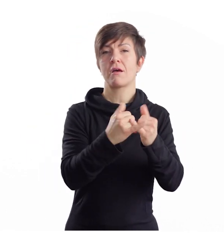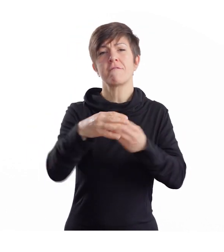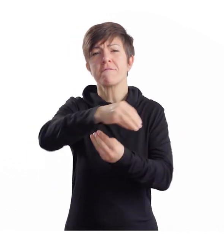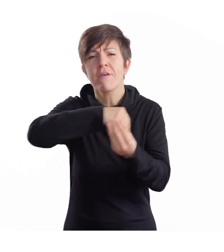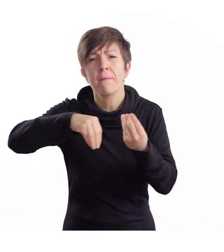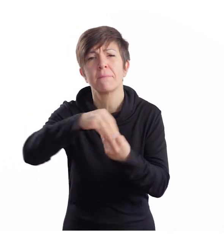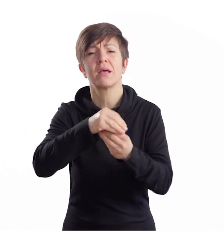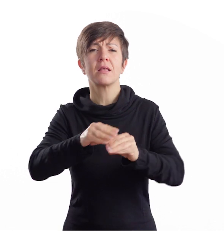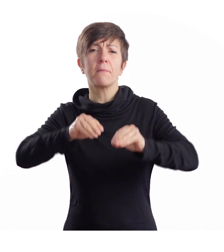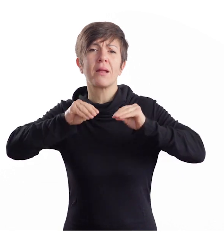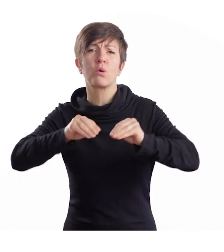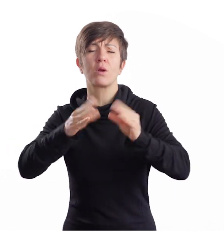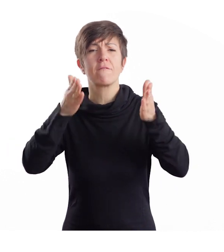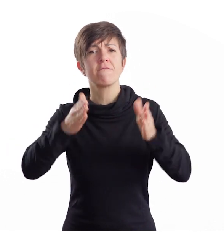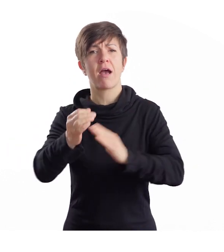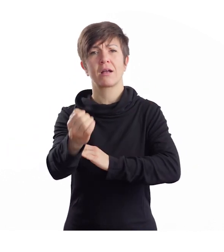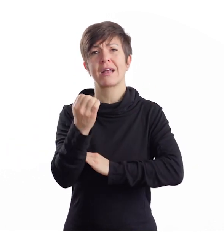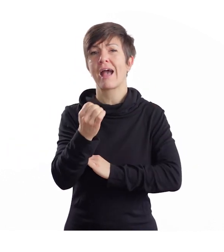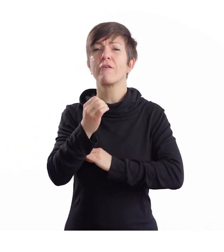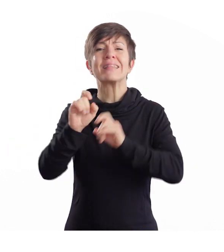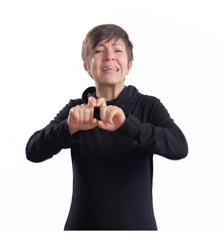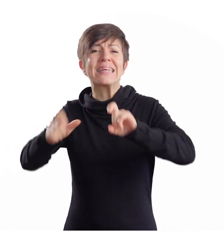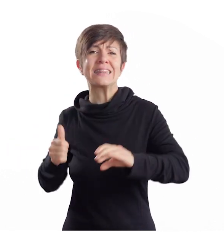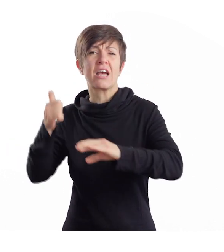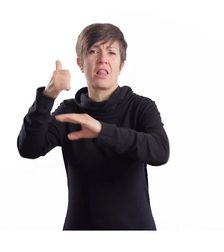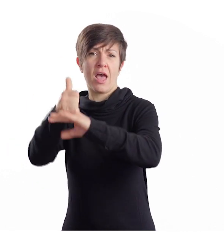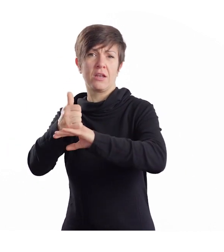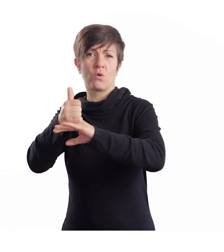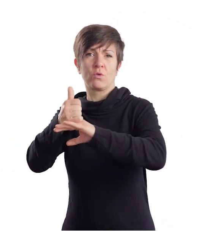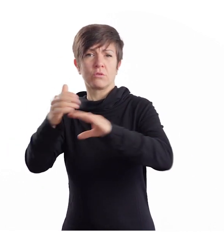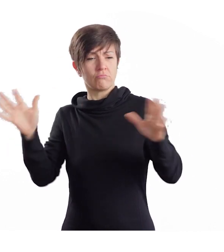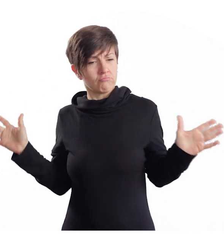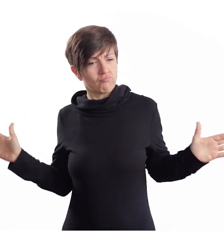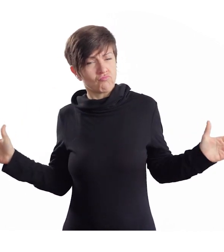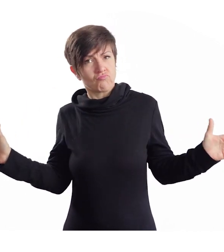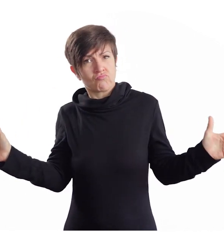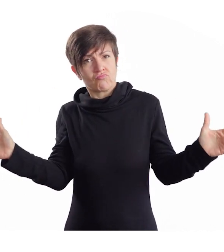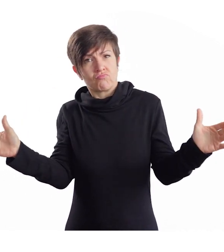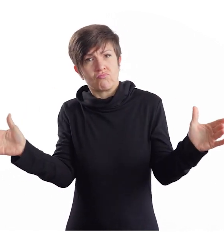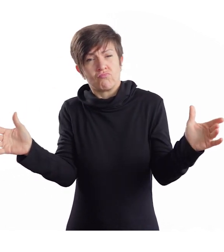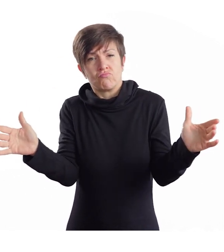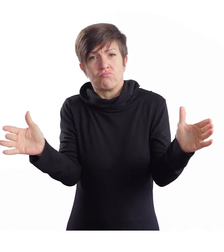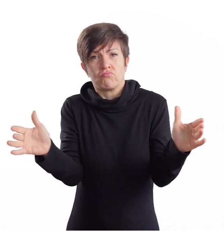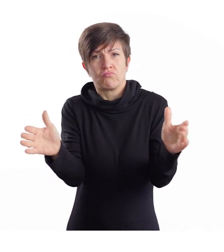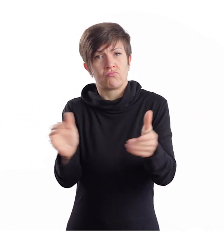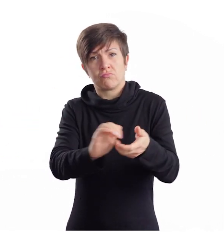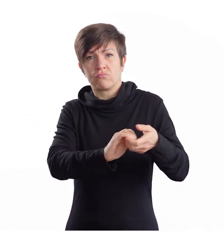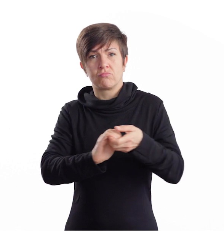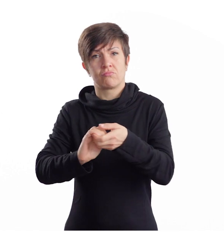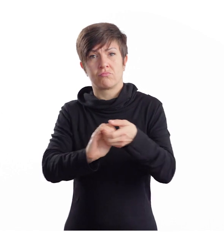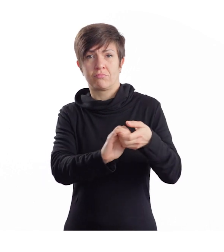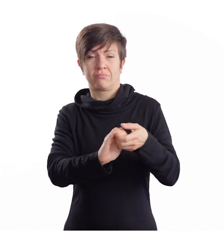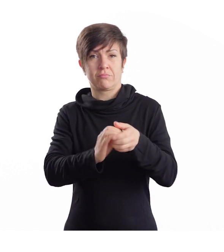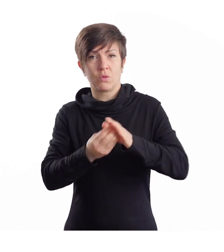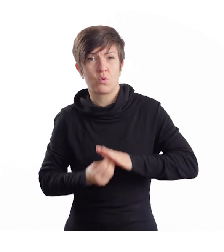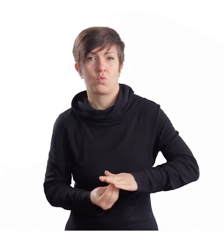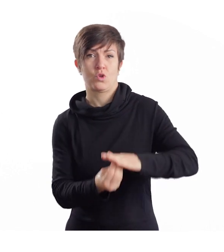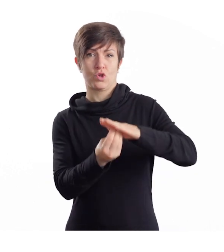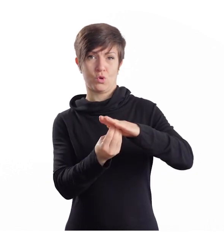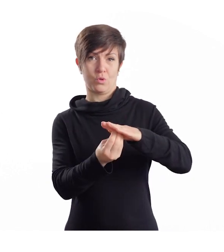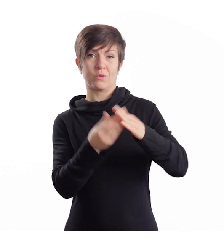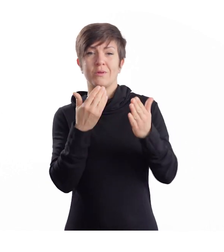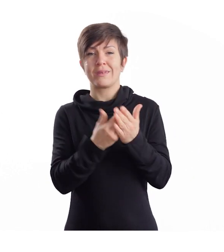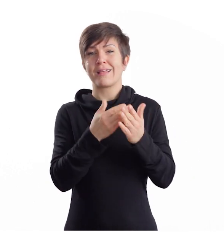Familien, die pädagogischen Fachkräfte, die Kita-Leitung. Und dieses Zusammenspiel von unterschiedlichen Akteuren macht das ja auch,